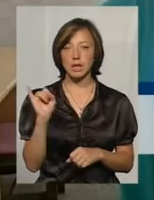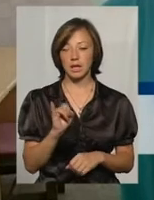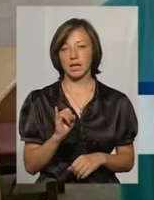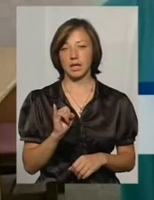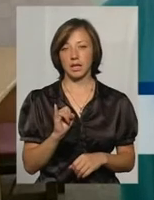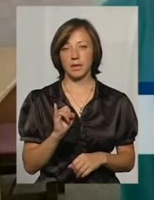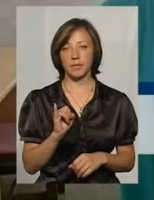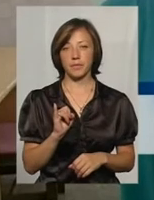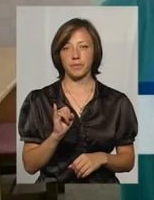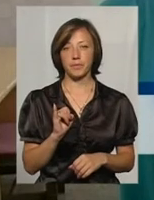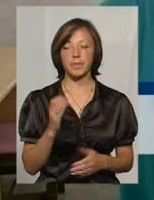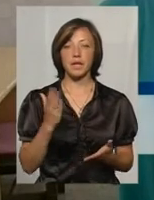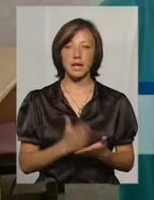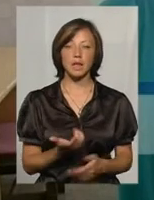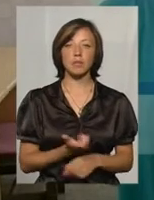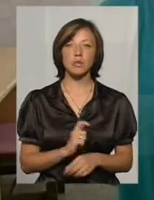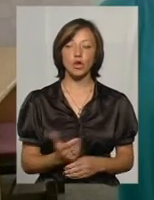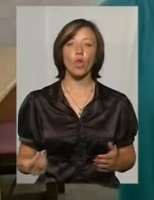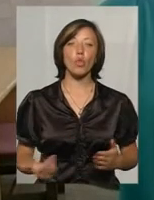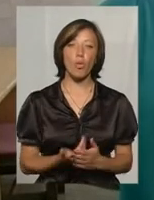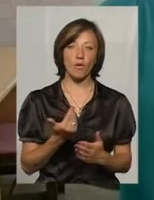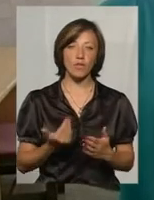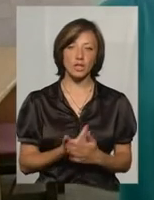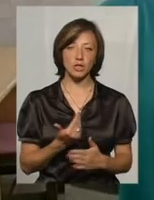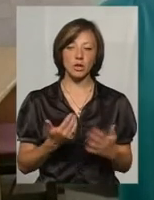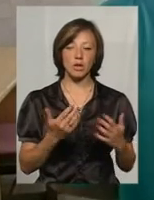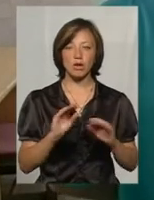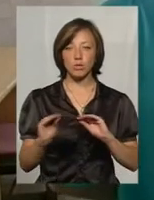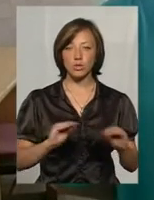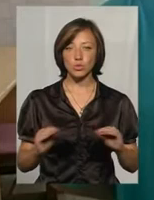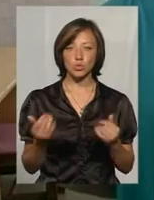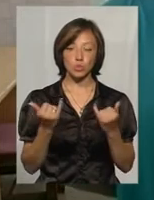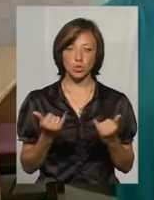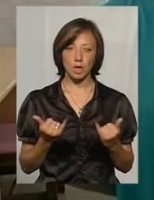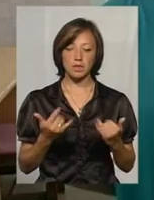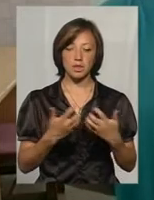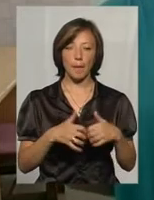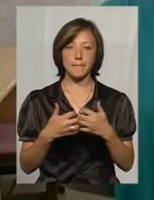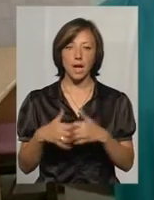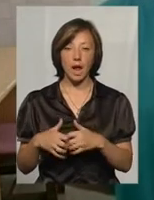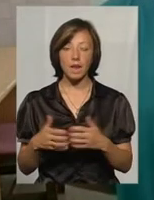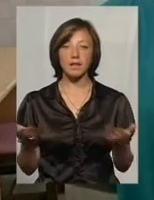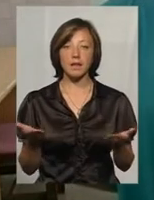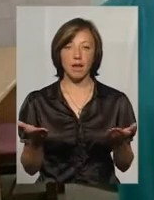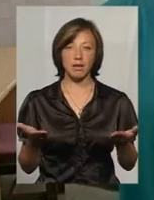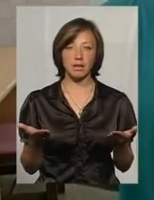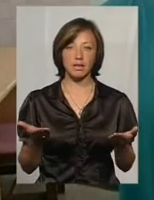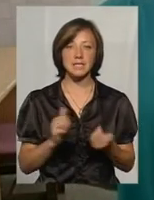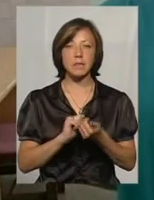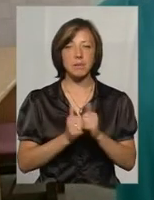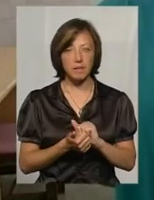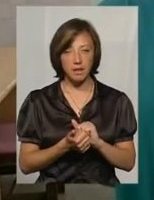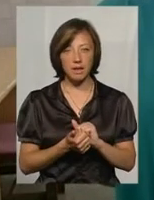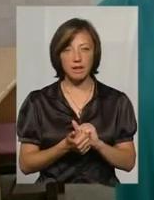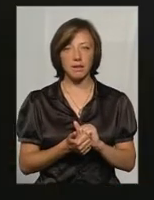І є більш новіші, устаткованіші, сучасніші апарати, які замінили